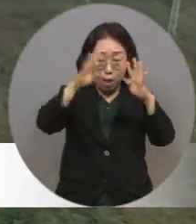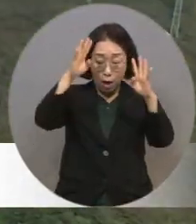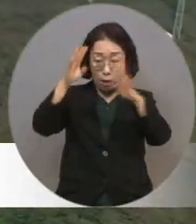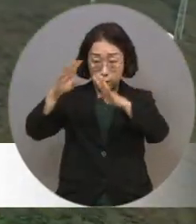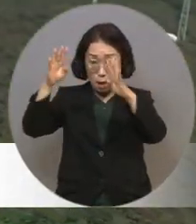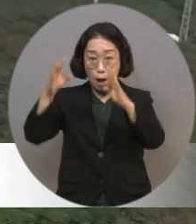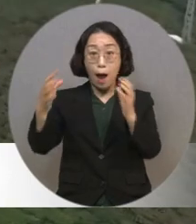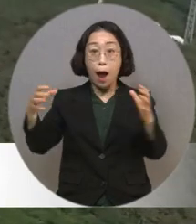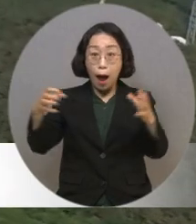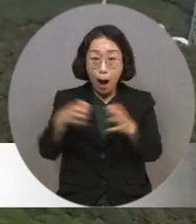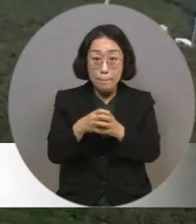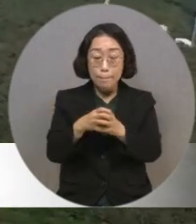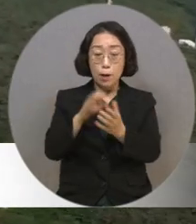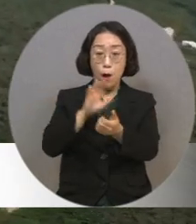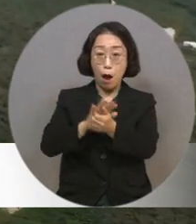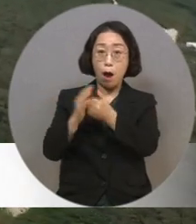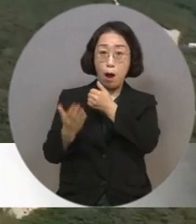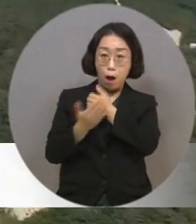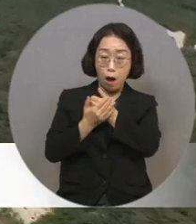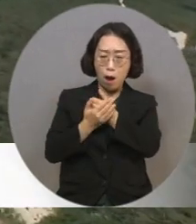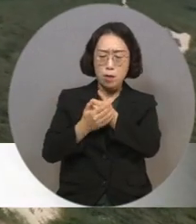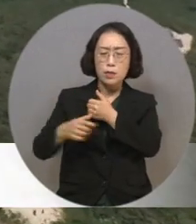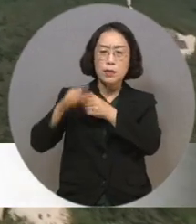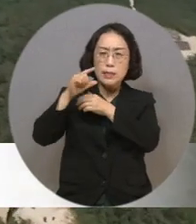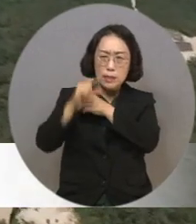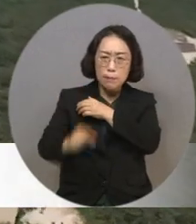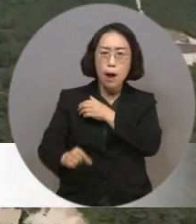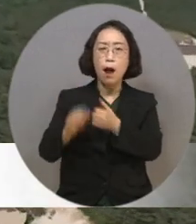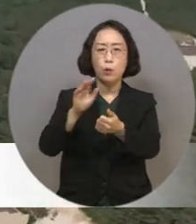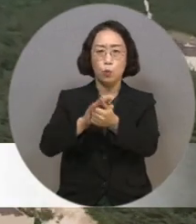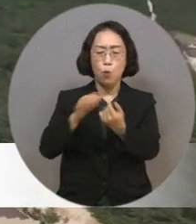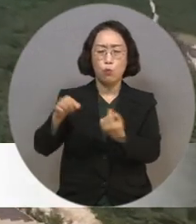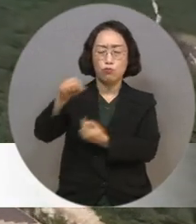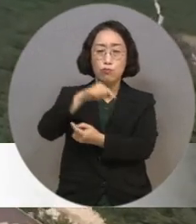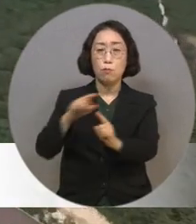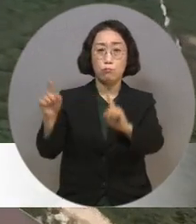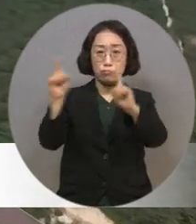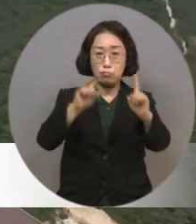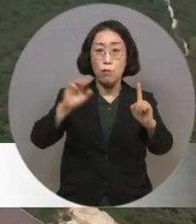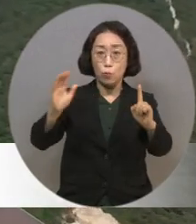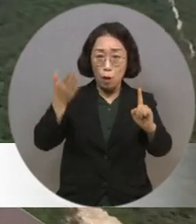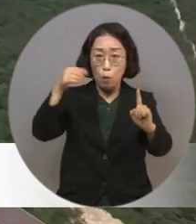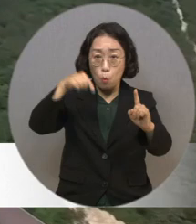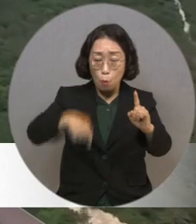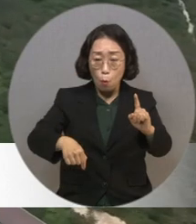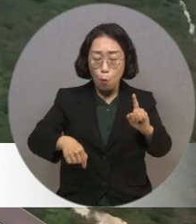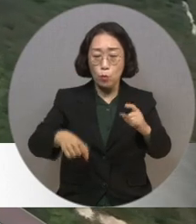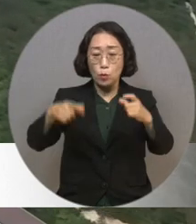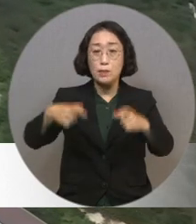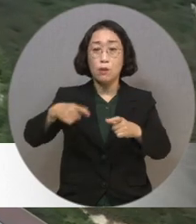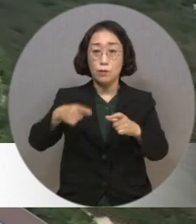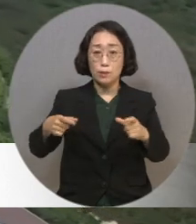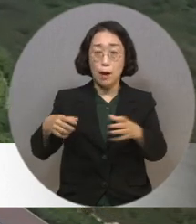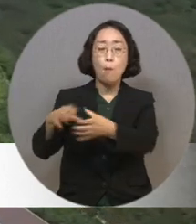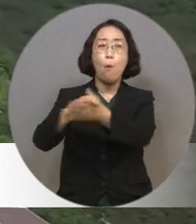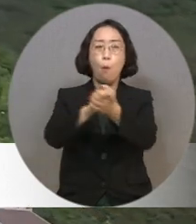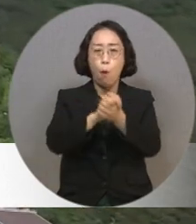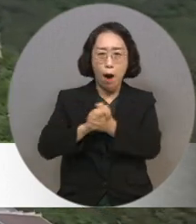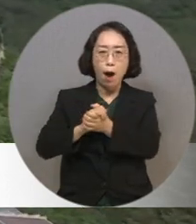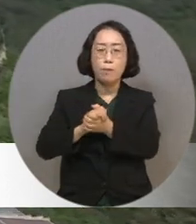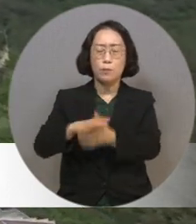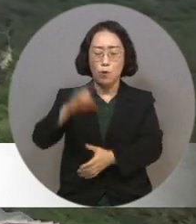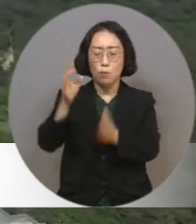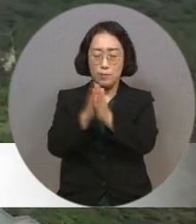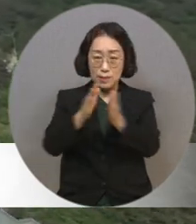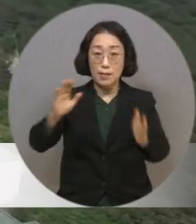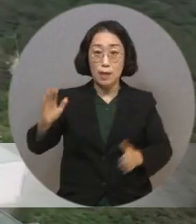서로 힘을 합쳐 지방대학을 살리는 선도 모델이 되고 통합의대가 도민의 상생과 하합을 이끄는 출발점이